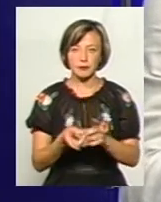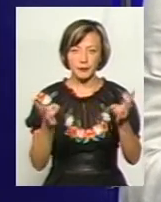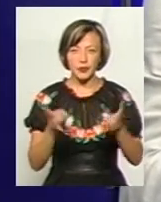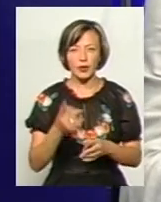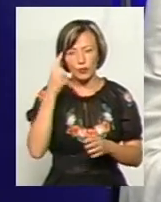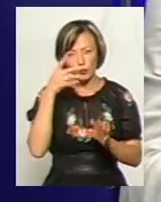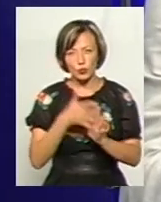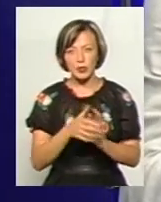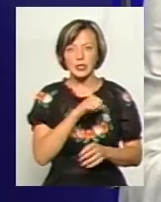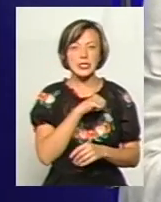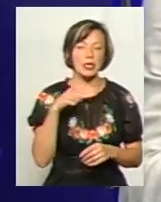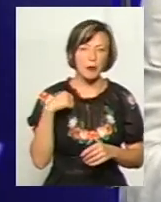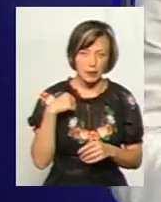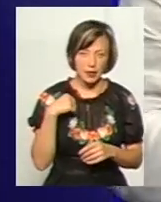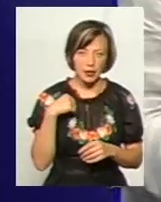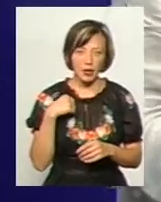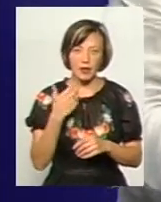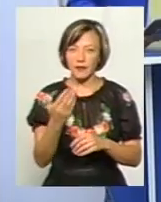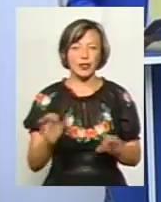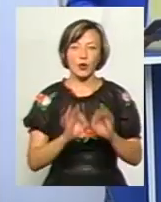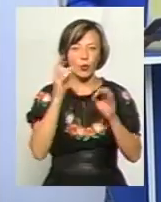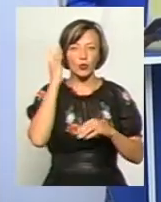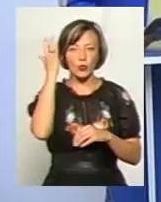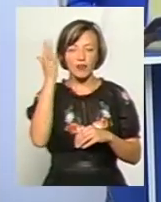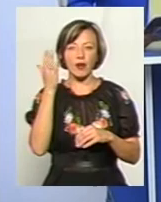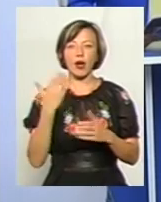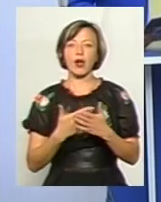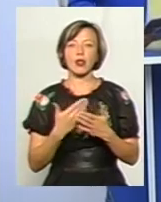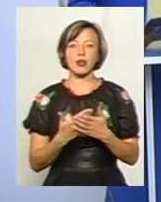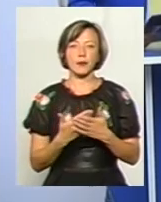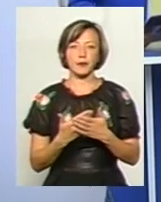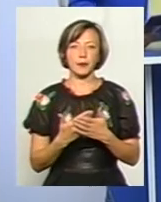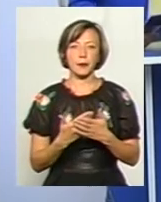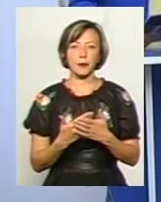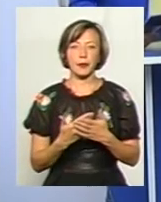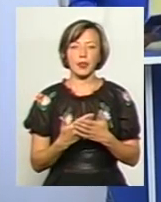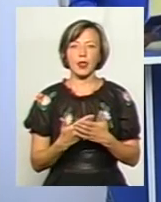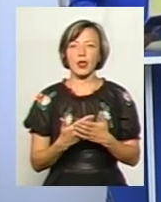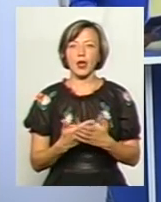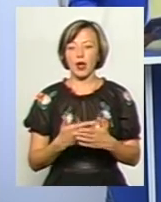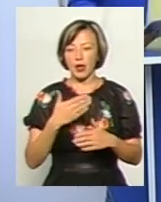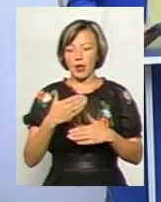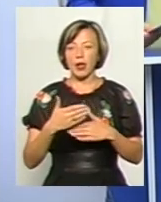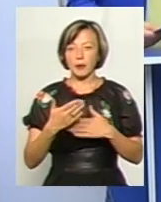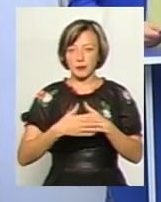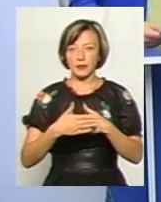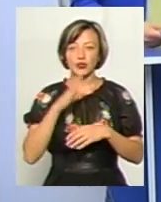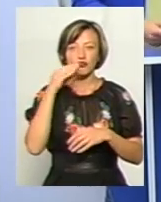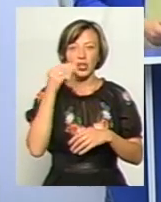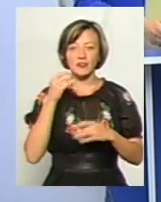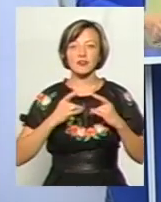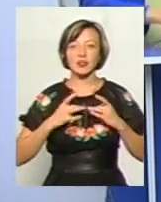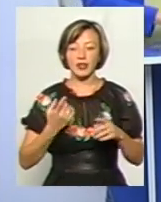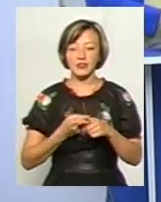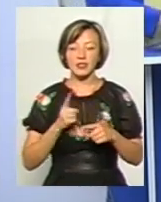Вдумайтеся самі. А от ви ніколи не уявляли, що йдуть шевченківські свята, і в цей час